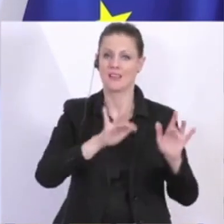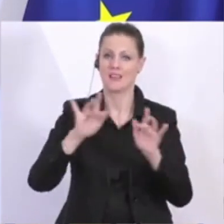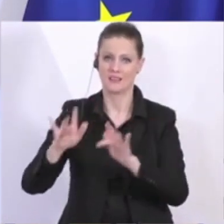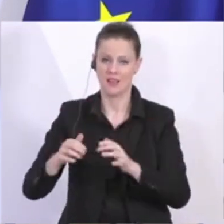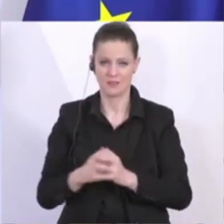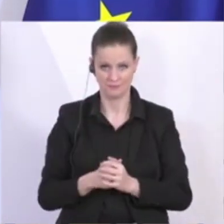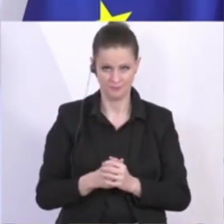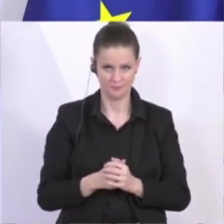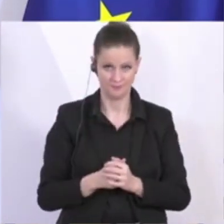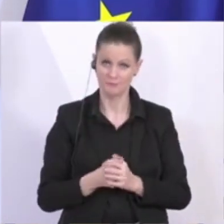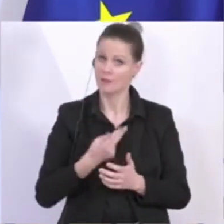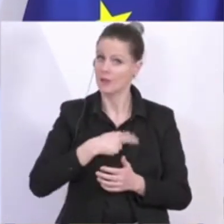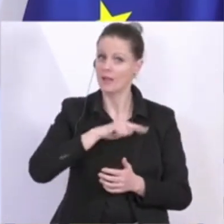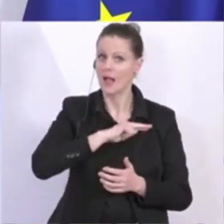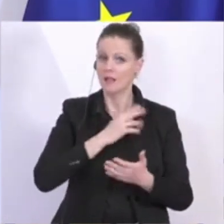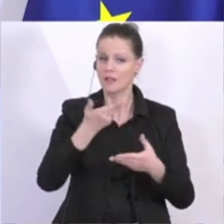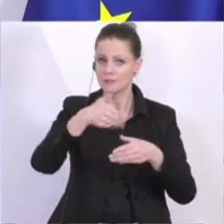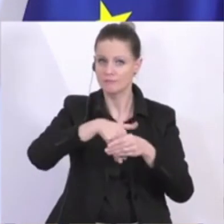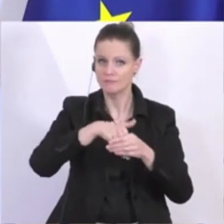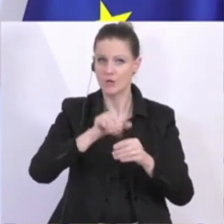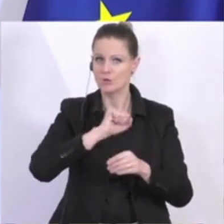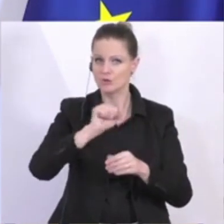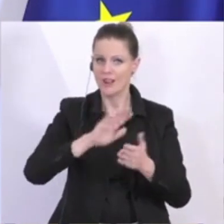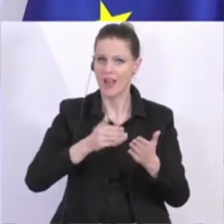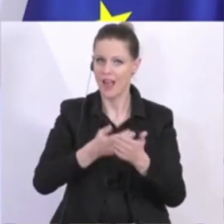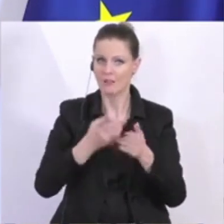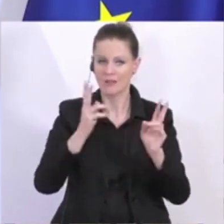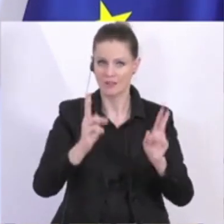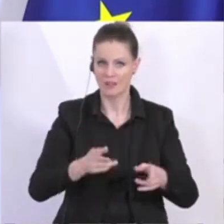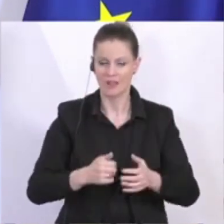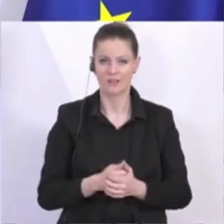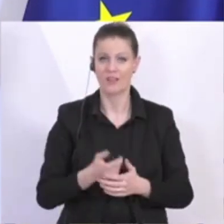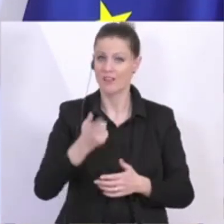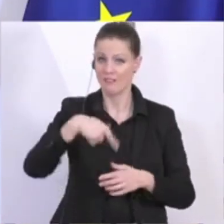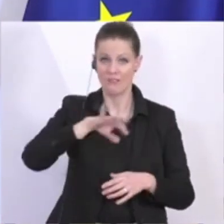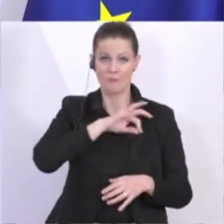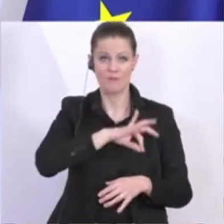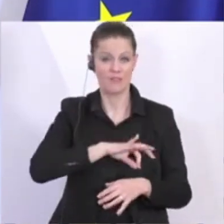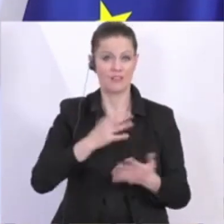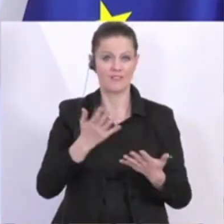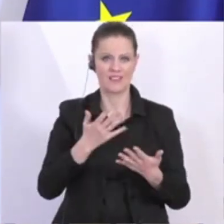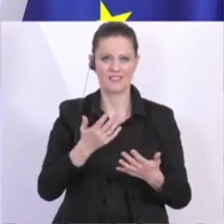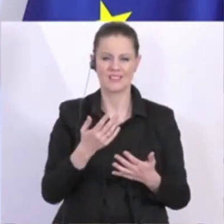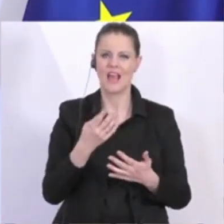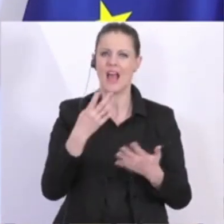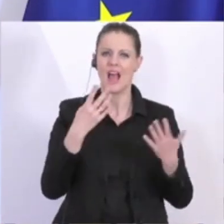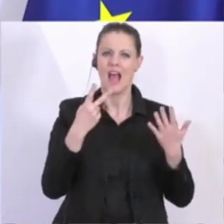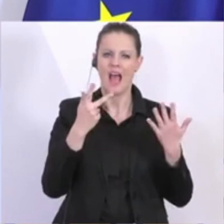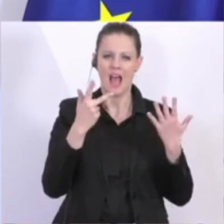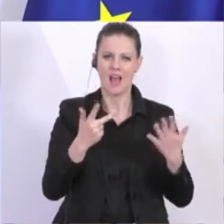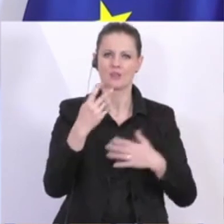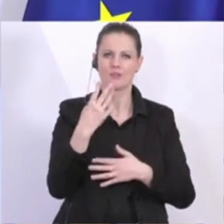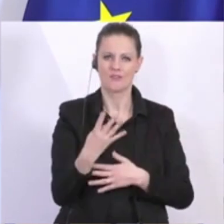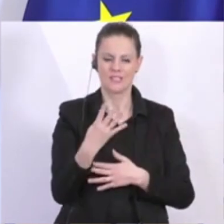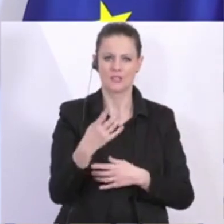Und diese Garantien werden rasch zur Verfügung gestellt. Wir verpflichten uns hier innerhalb von 48 Stunden in